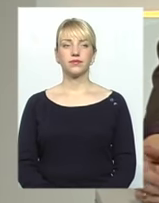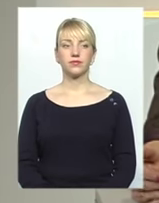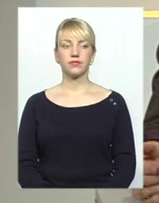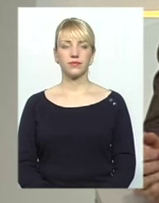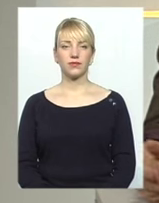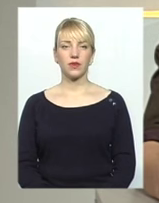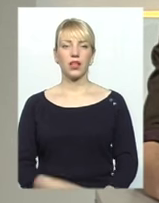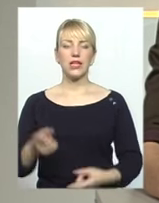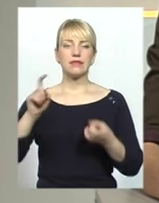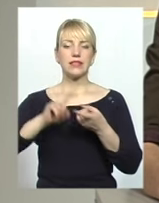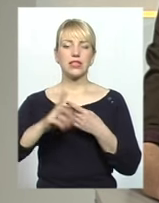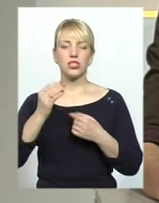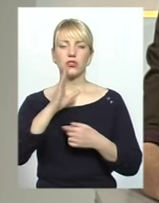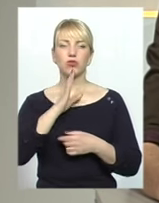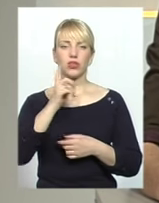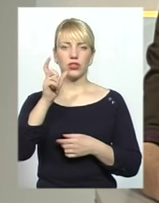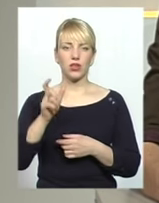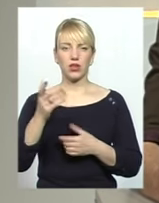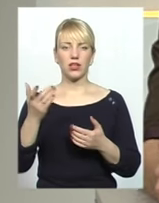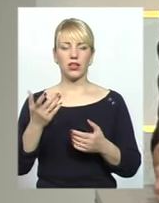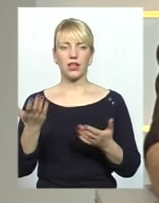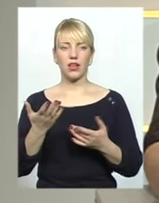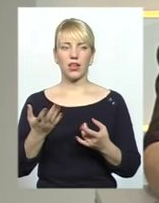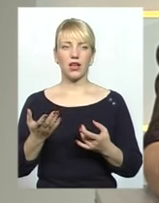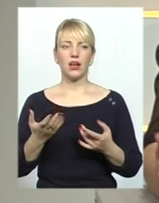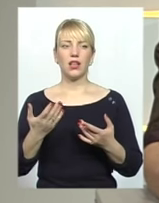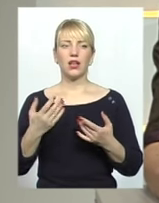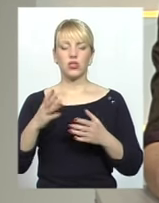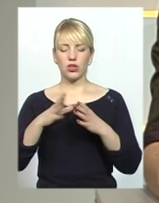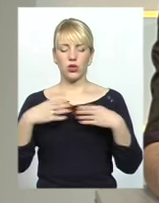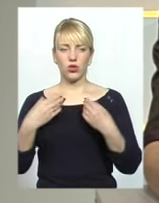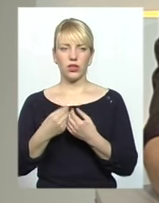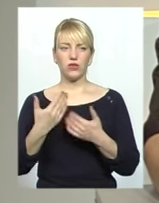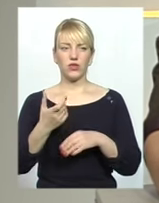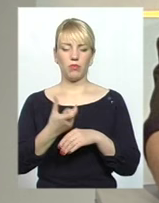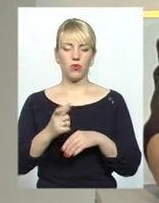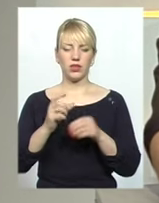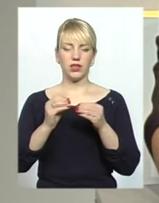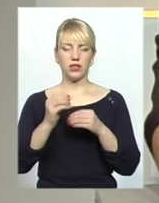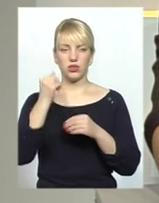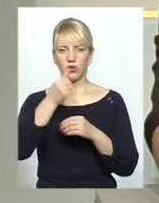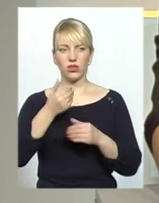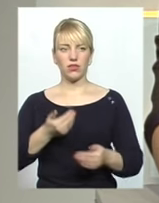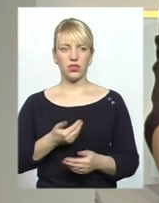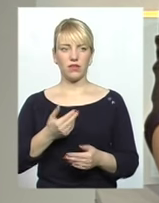однією нашою землячкою, яка з родиною вже понад 10 років живе у Франції.